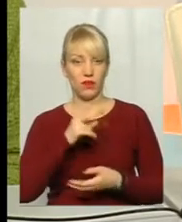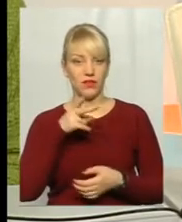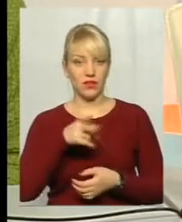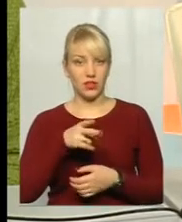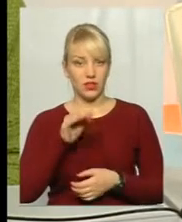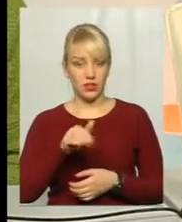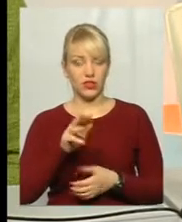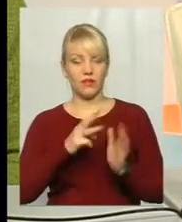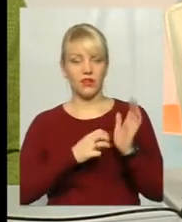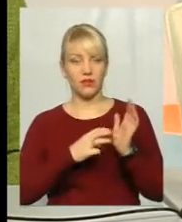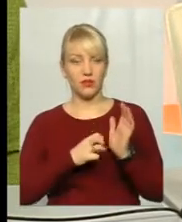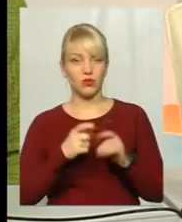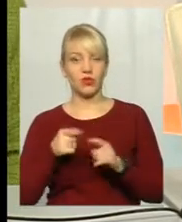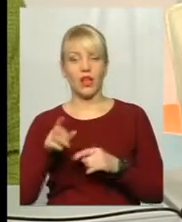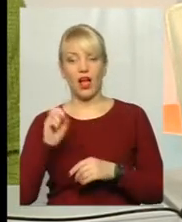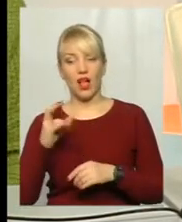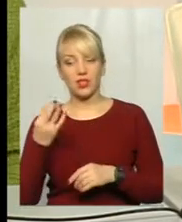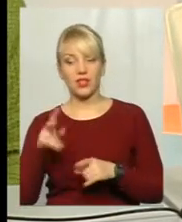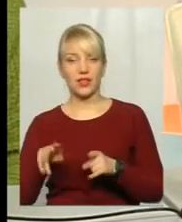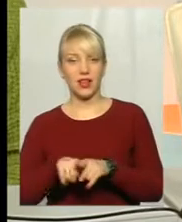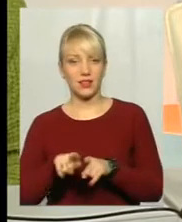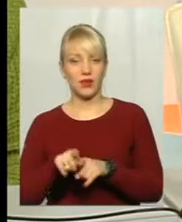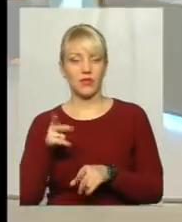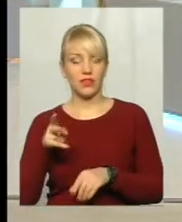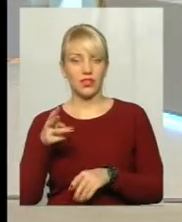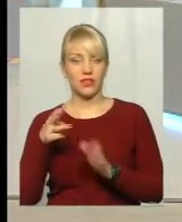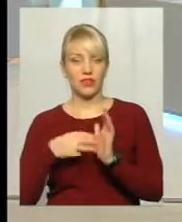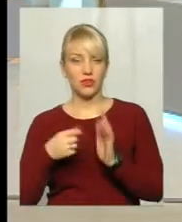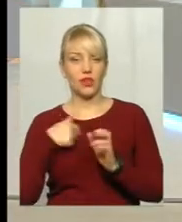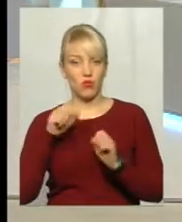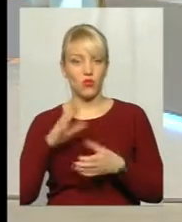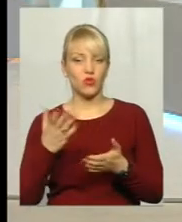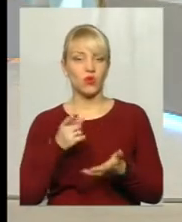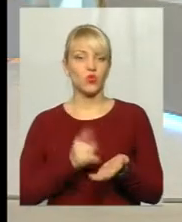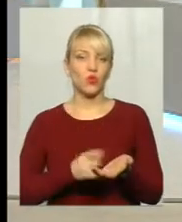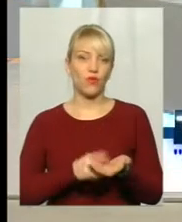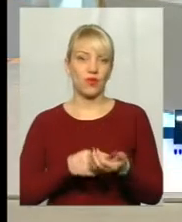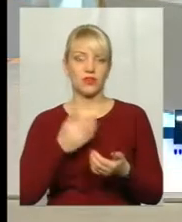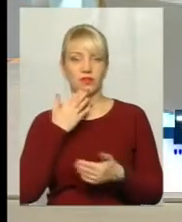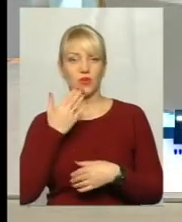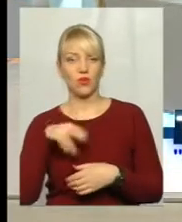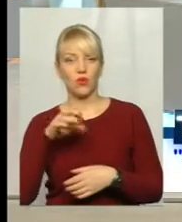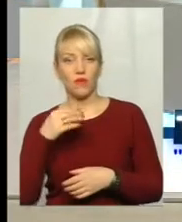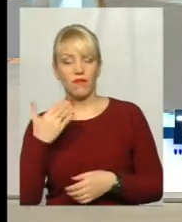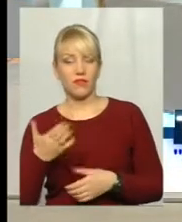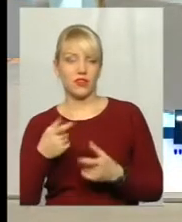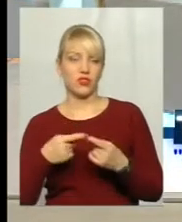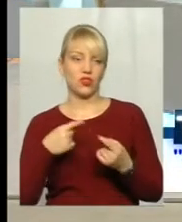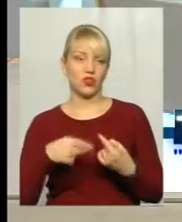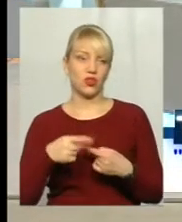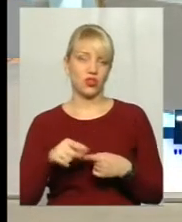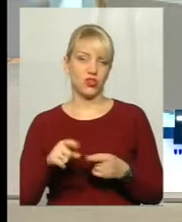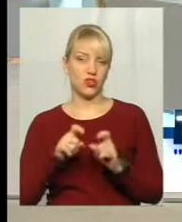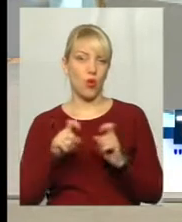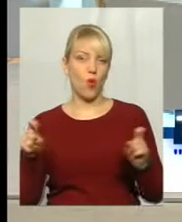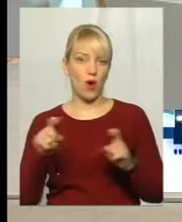можу якось це довести, я не знаю, це до вас, до якихось інших органів.